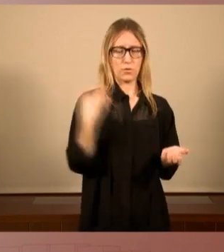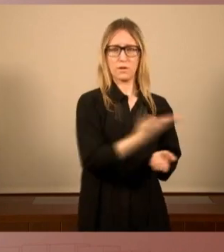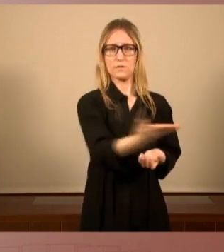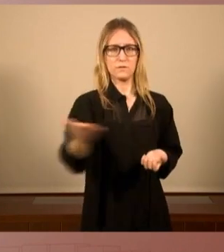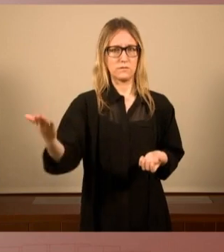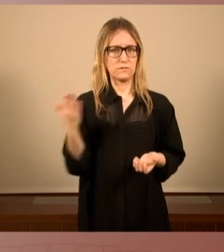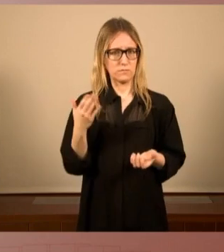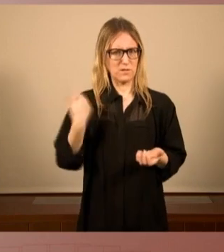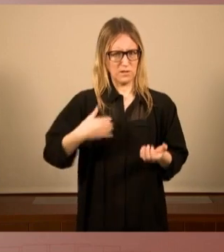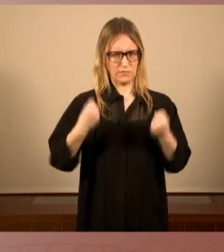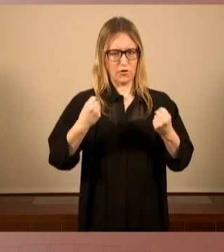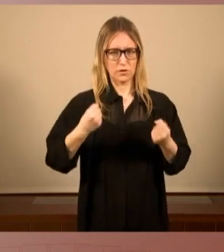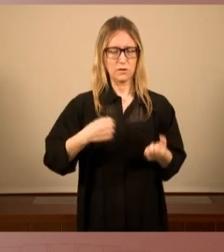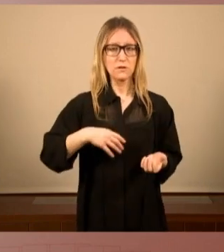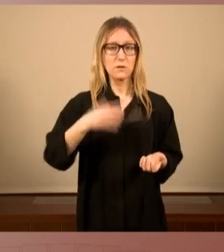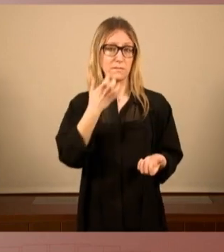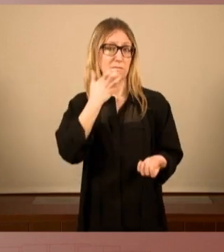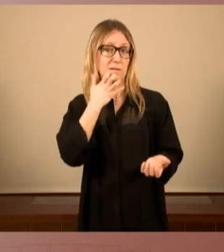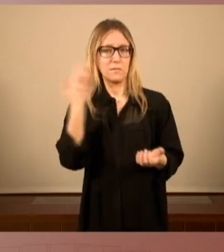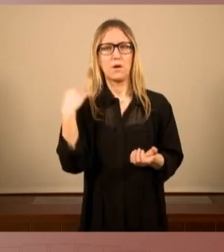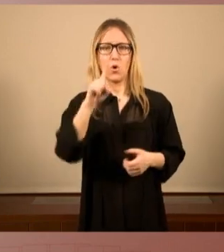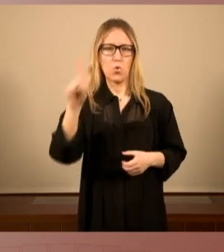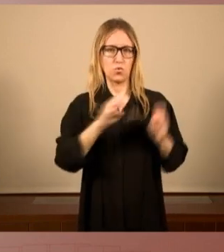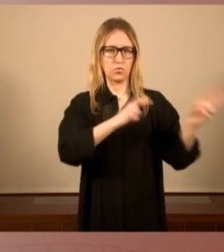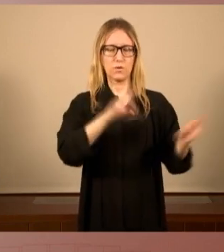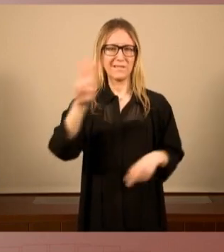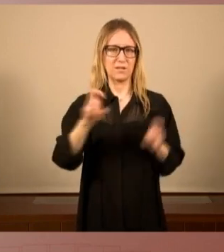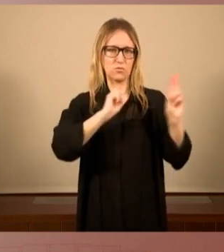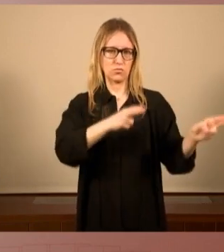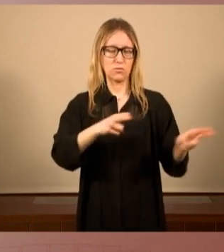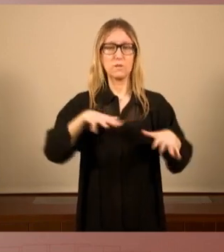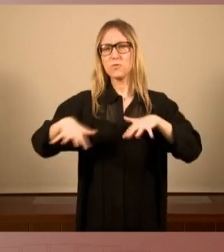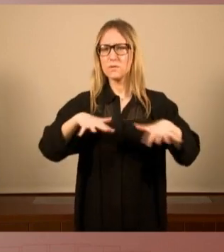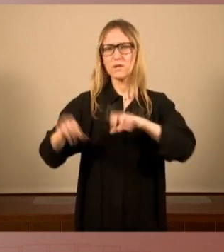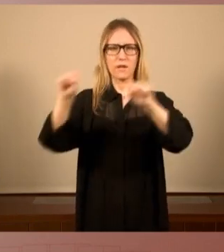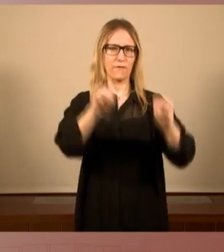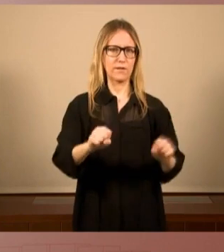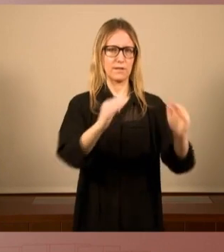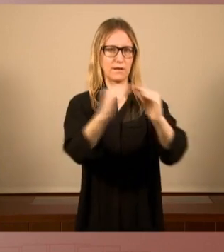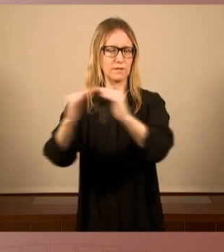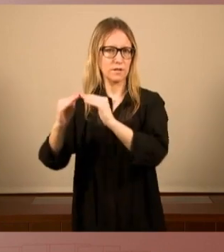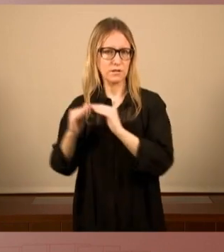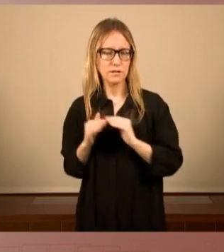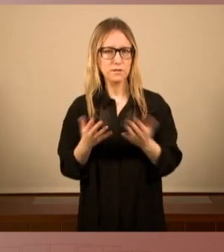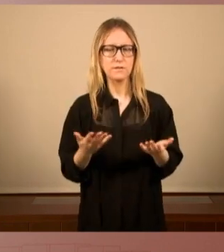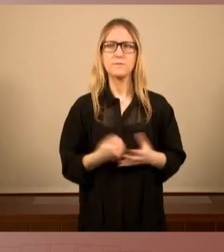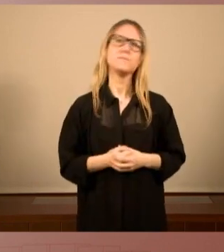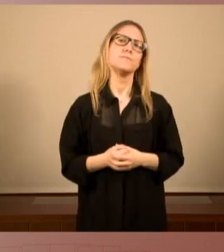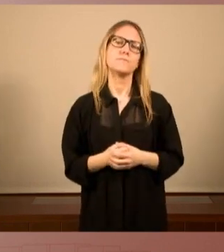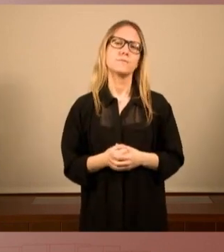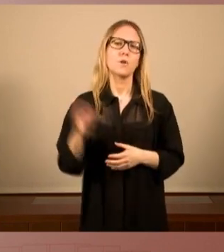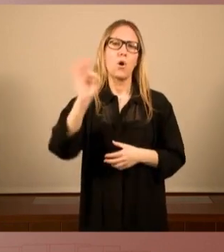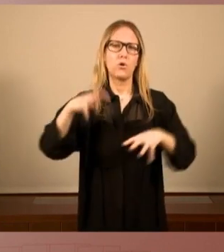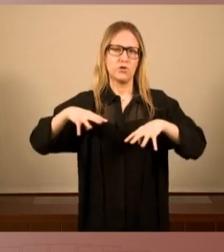l'1 i el 3 d'octubre, i ho hem vist en tot el moviment de defensa per l'habitatge, en la reacció de